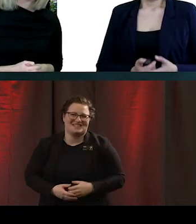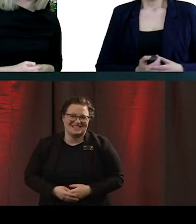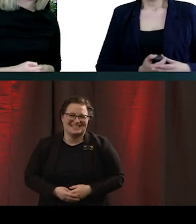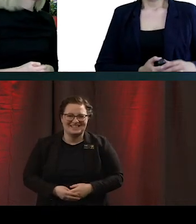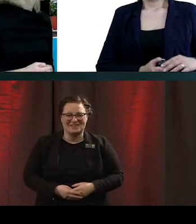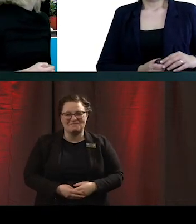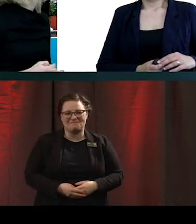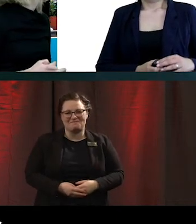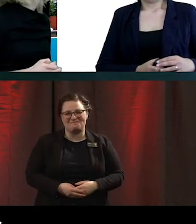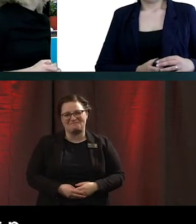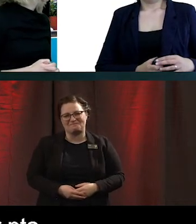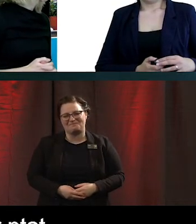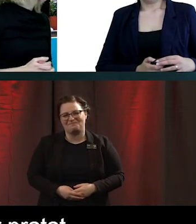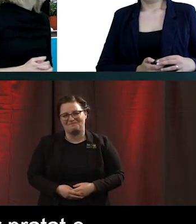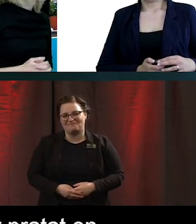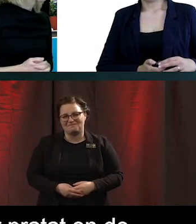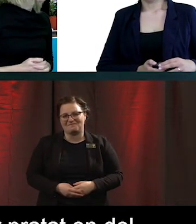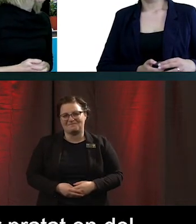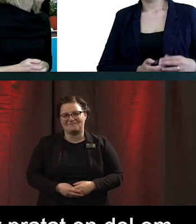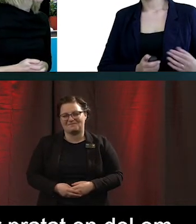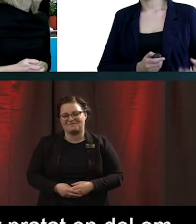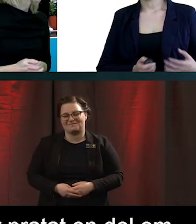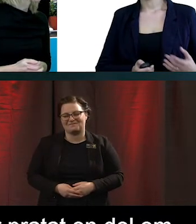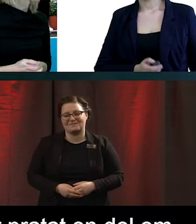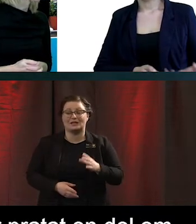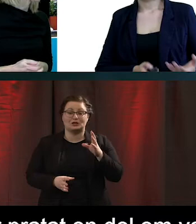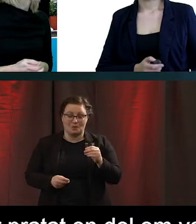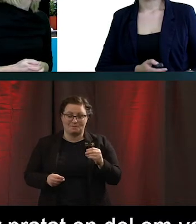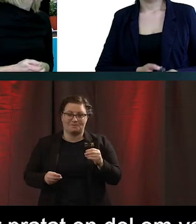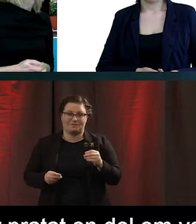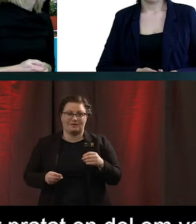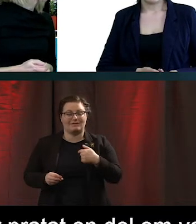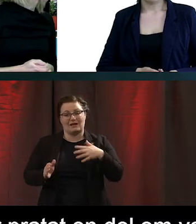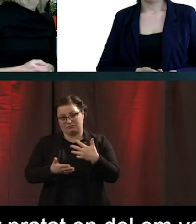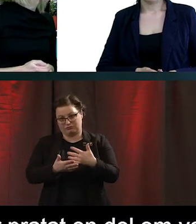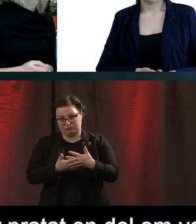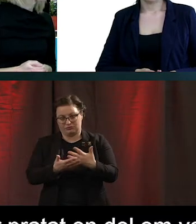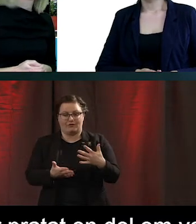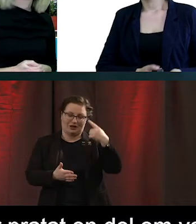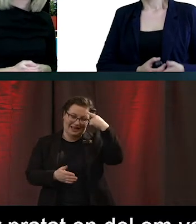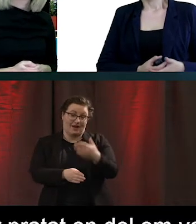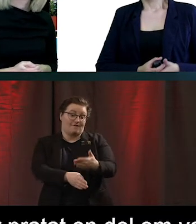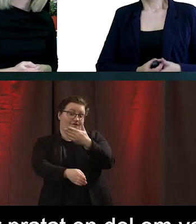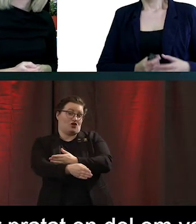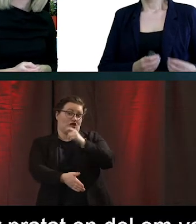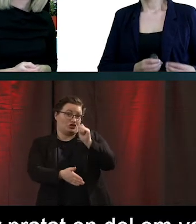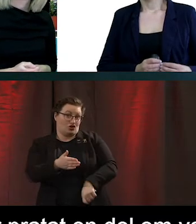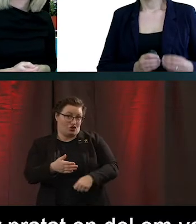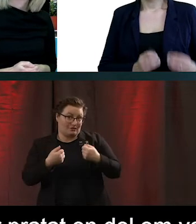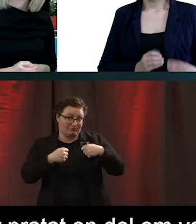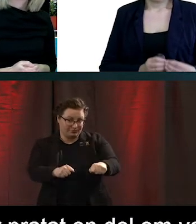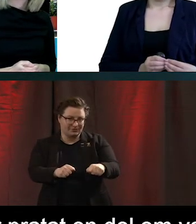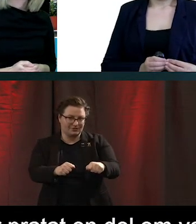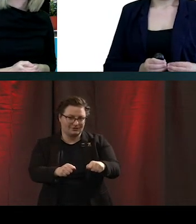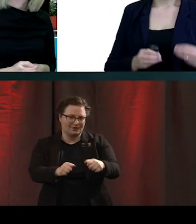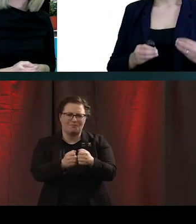Nu har vi pratat en del om vad man ska tänka på innan man sätter igång att jobba. Men hur tar man